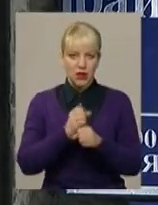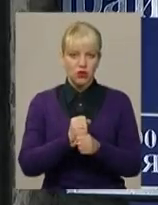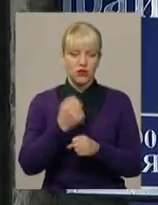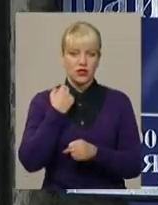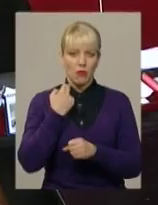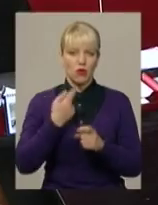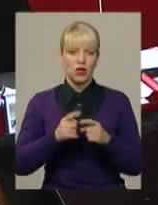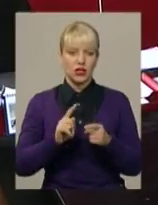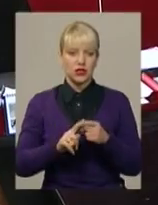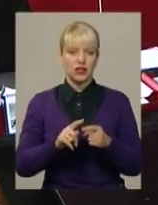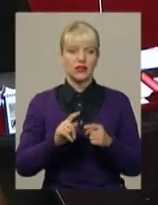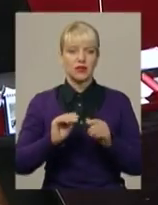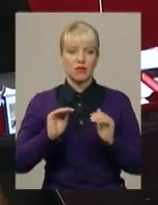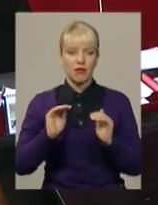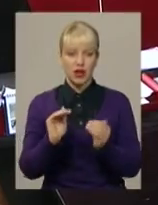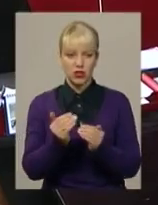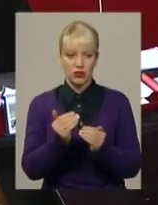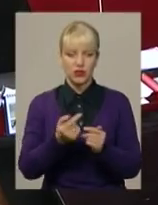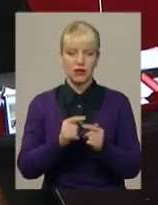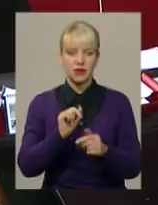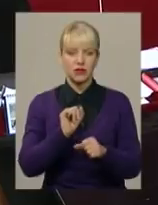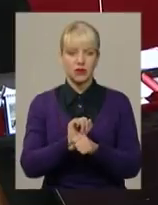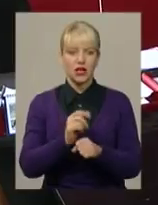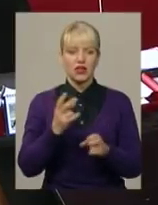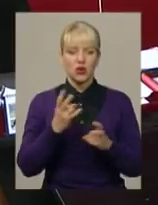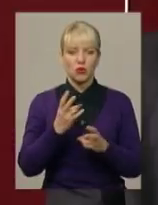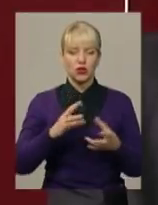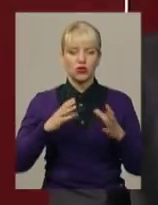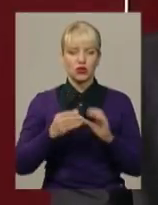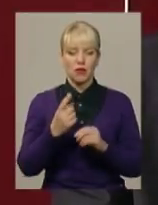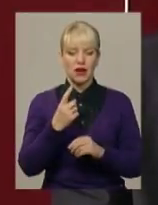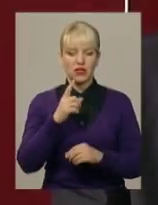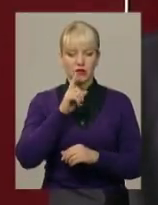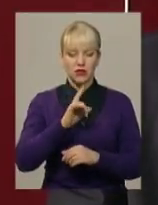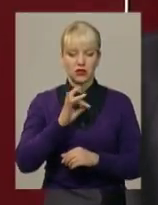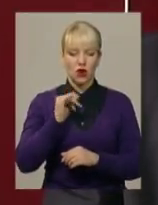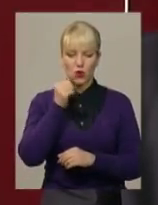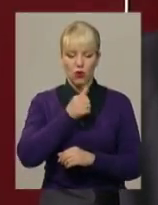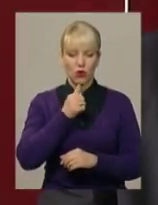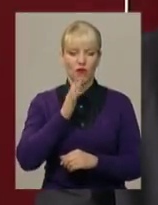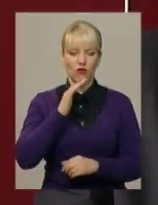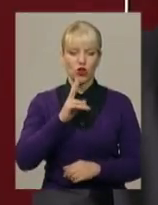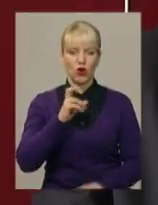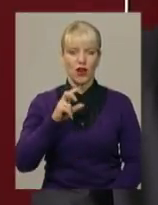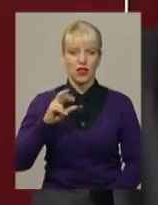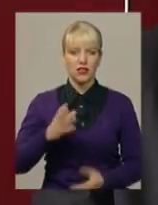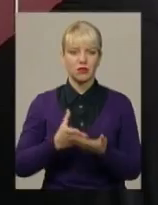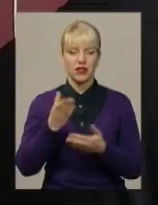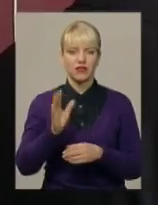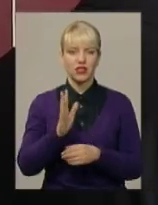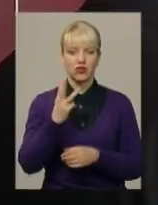-го цей процес призупинився. Із необхідної суми за перший місяць року водоканал сплатив лише 35 відсотків,